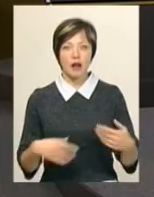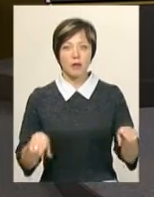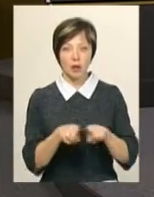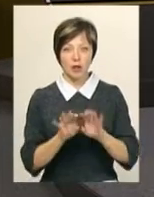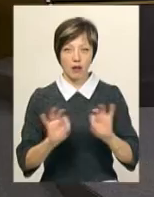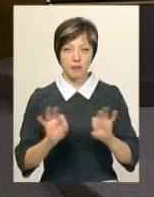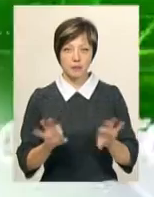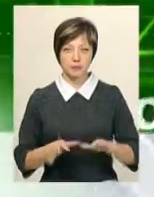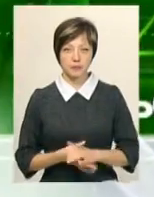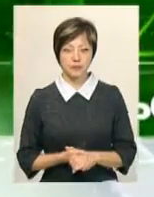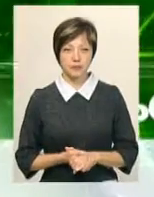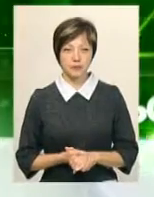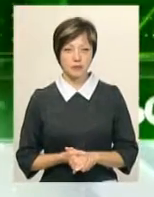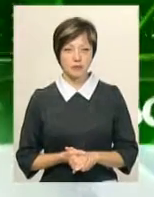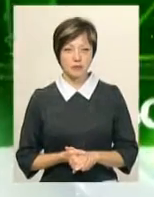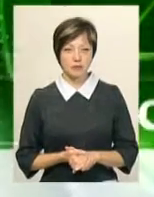таке.